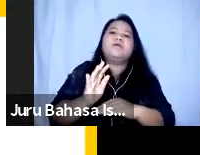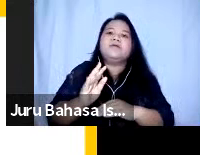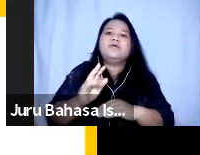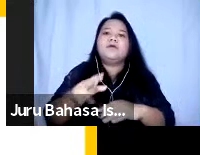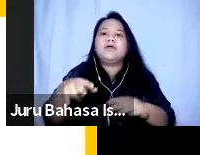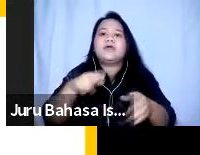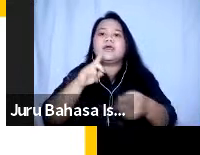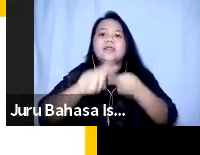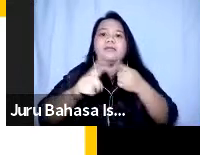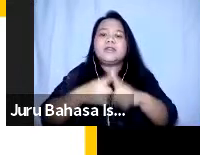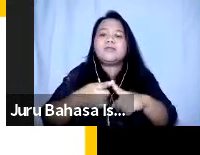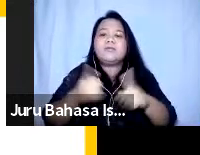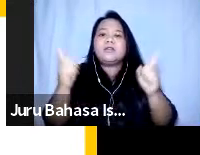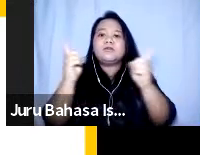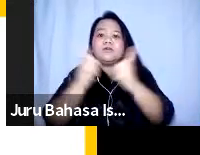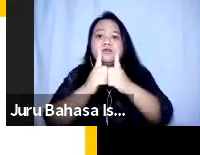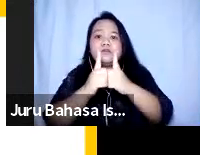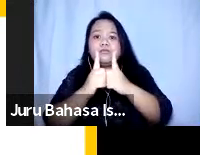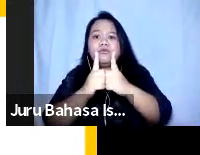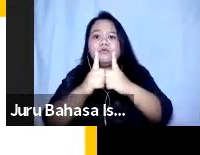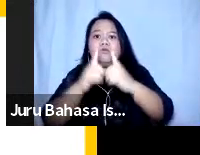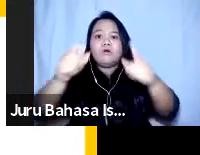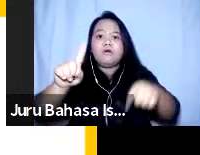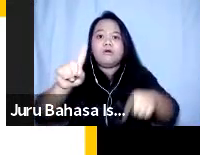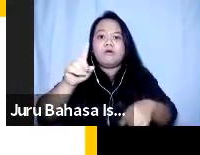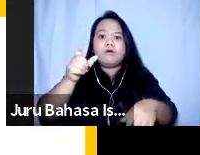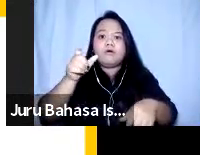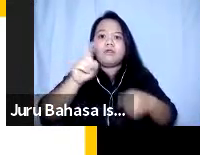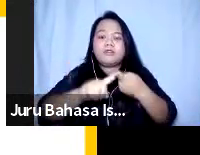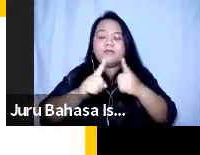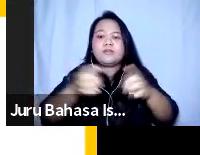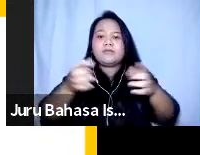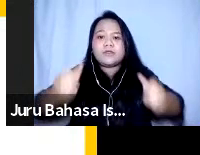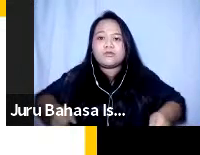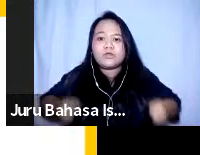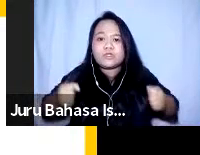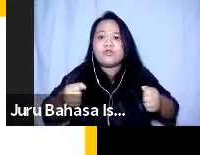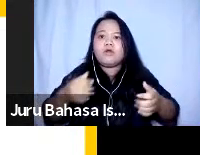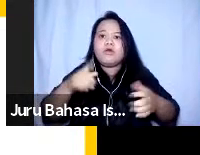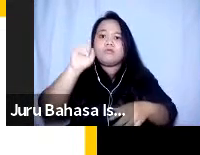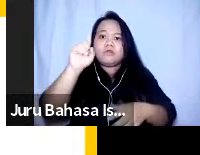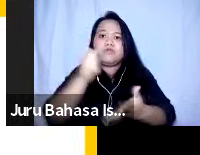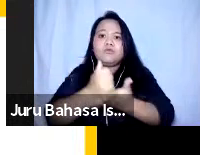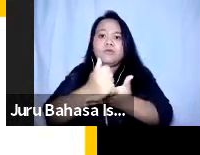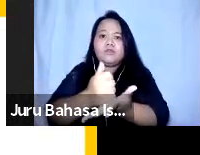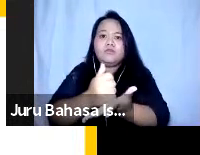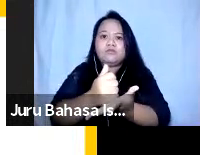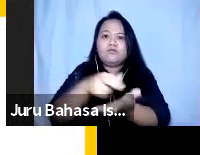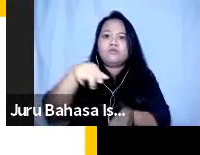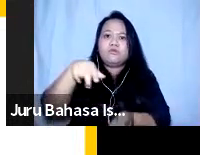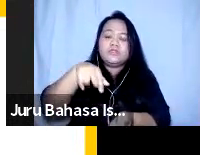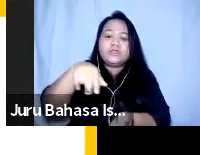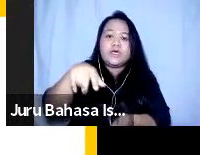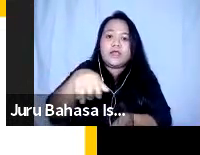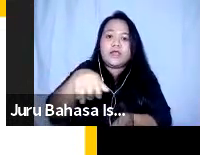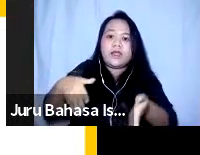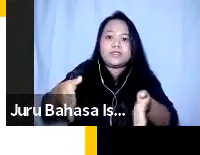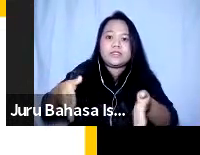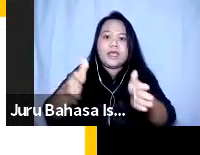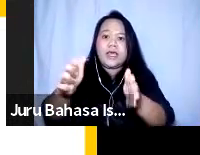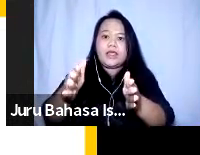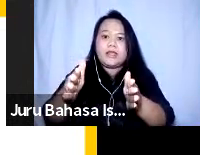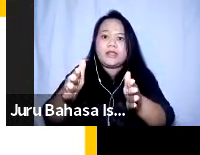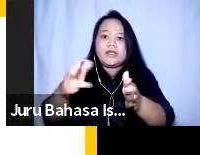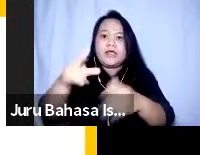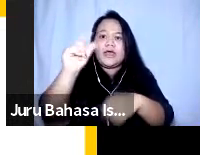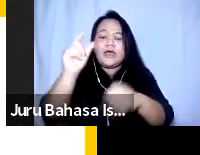teman-teman pengguna kursi roda yang istilahnya perlu bantuan ketika jalannya adalah ram